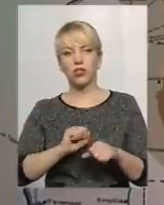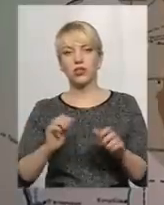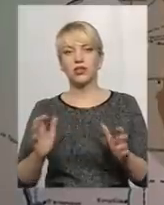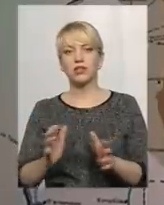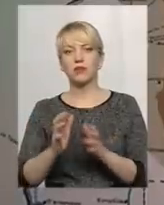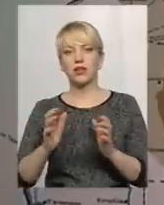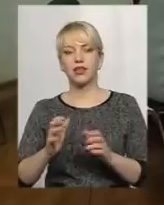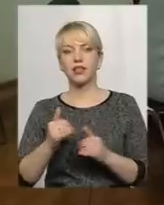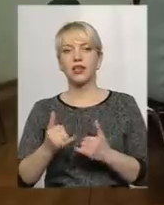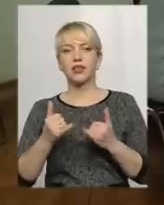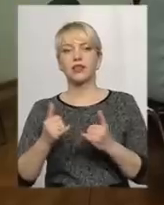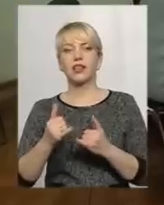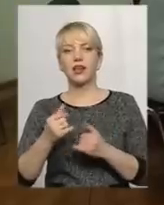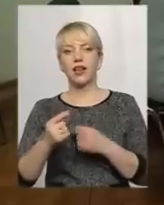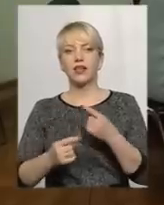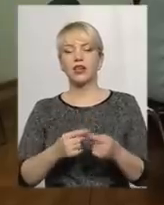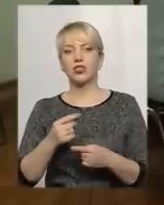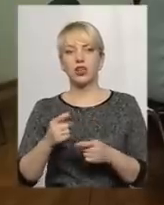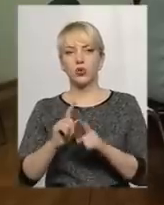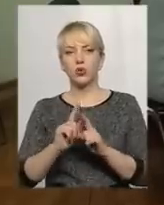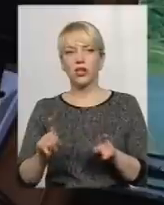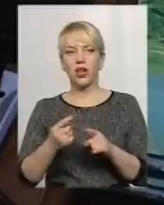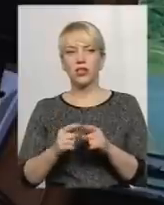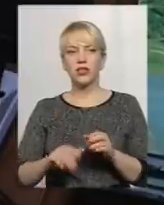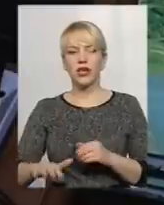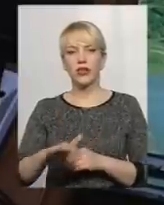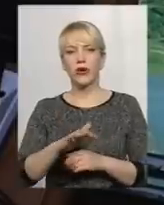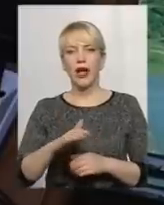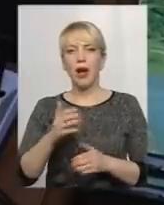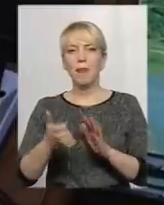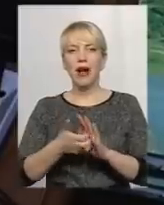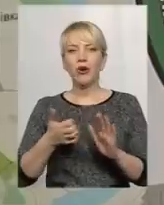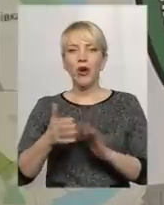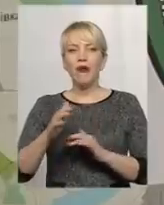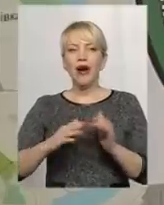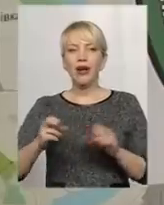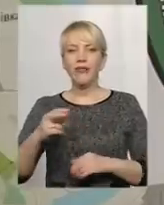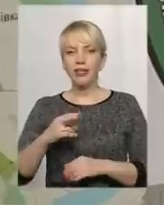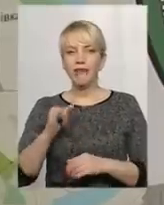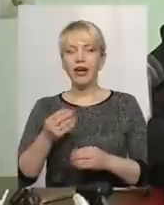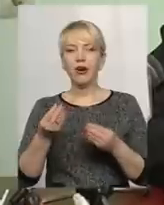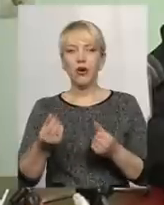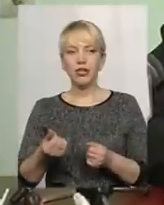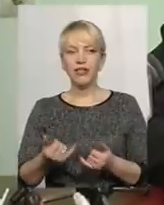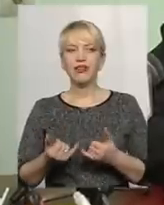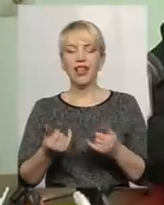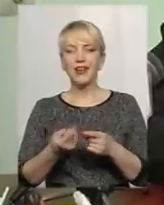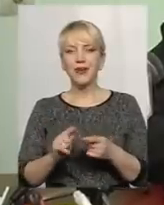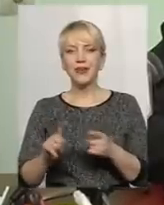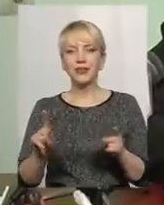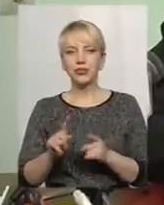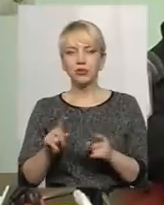зберігати для нащадків, унікальність цієї території бракує і фахівців, і коштів. Для того, щоб